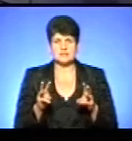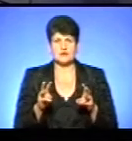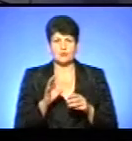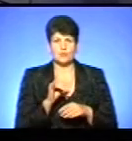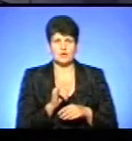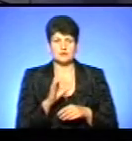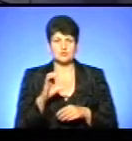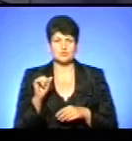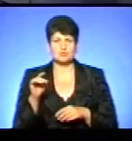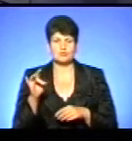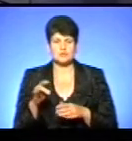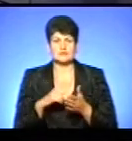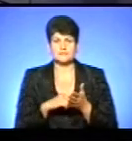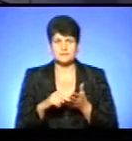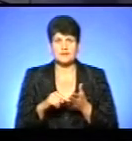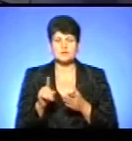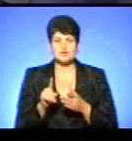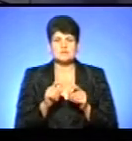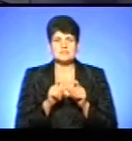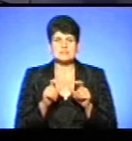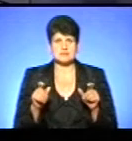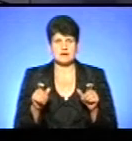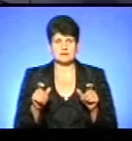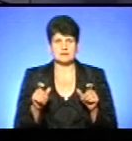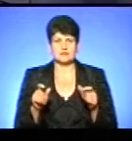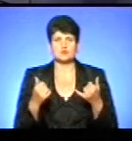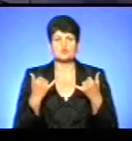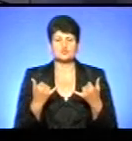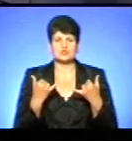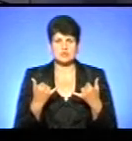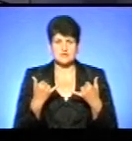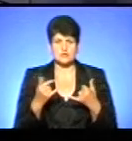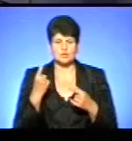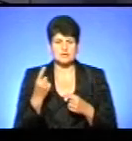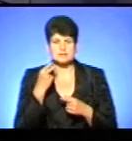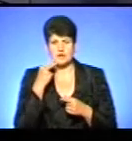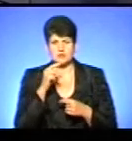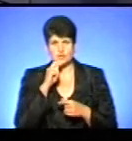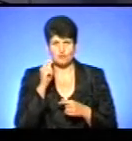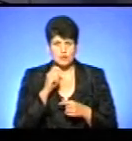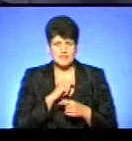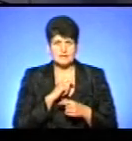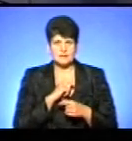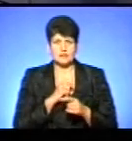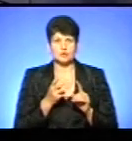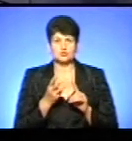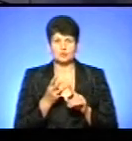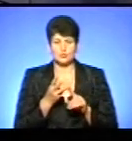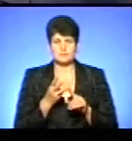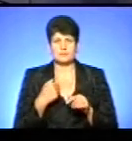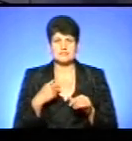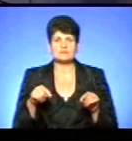яка відмінила про те, що заклад один з таких найсучасніших і один з кращих в Україні. Друге, ми